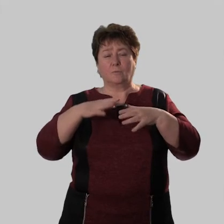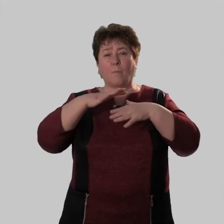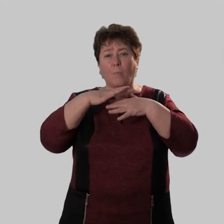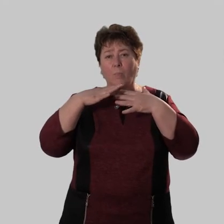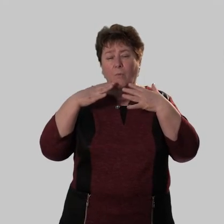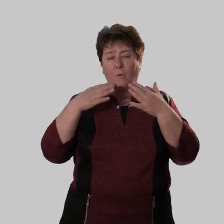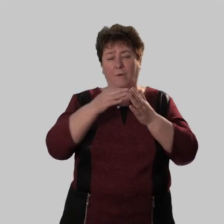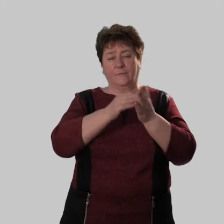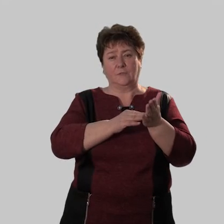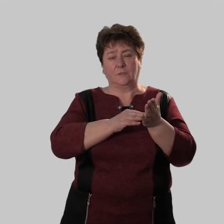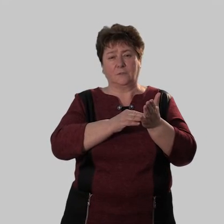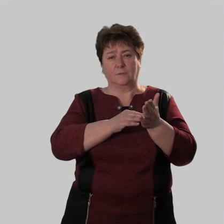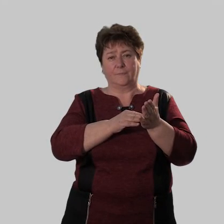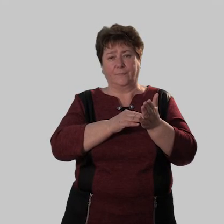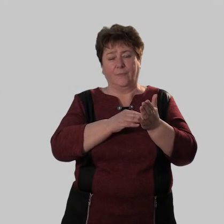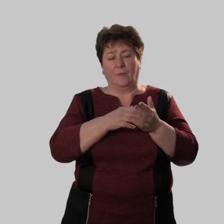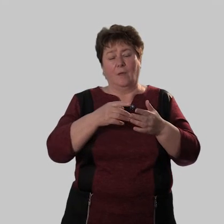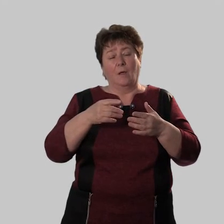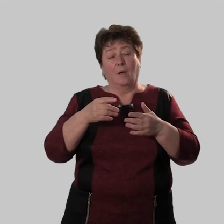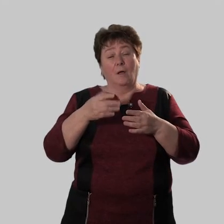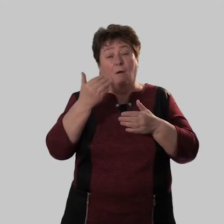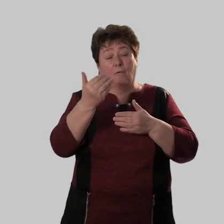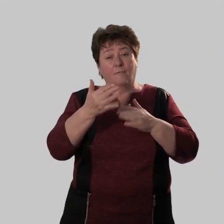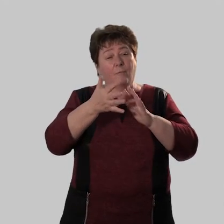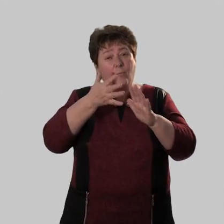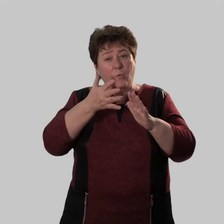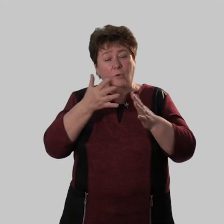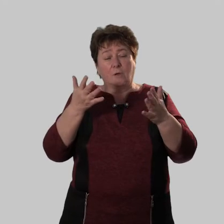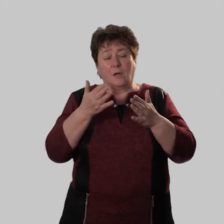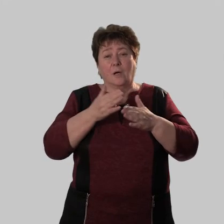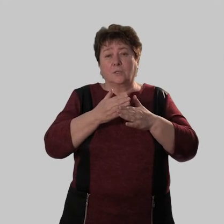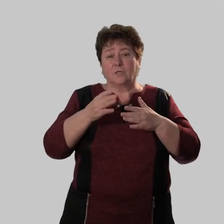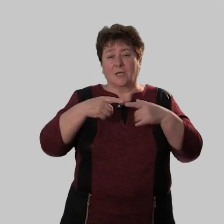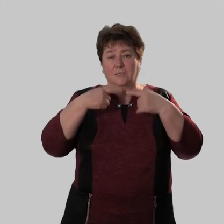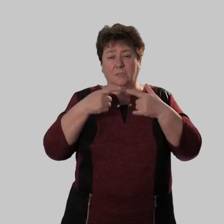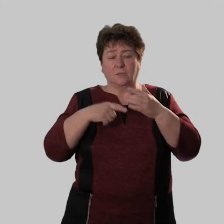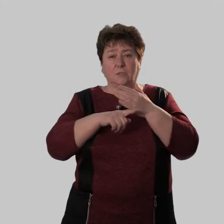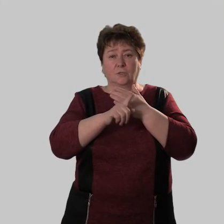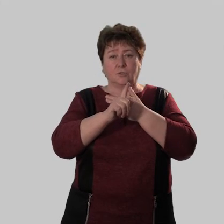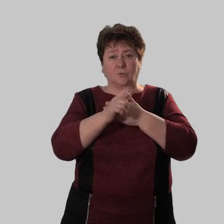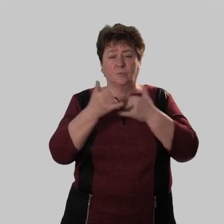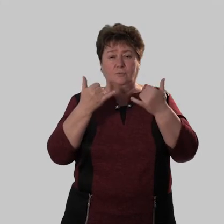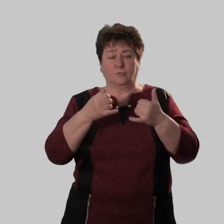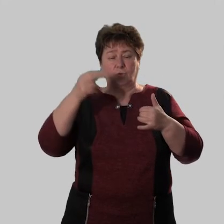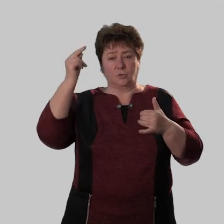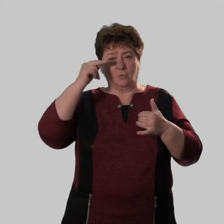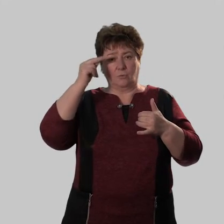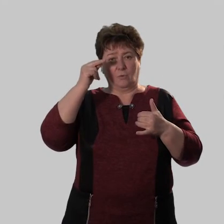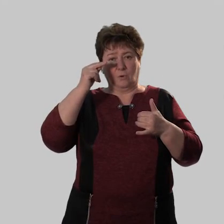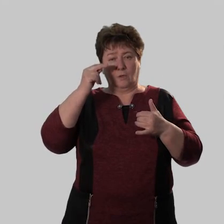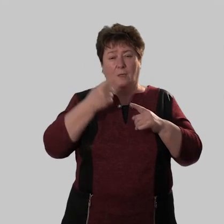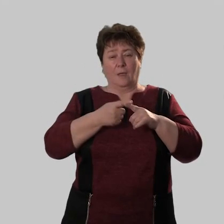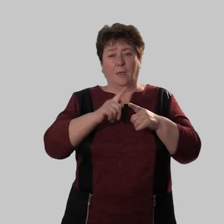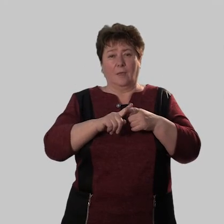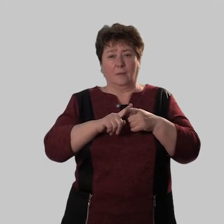изобилует текст вы наверное уже догадались какой части речи мы начнем сегодняшний урок